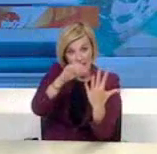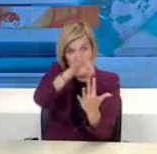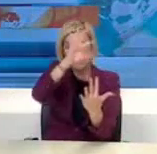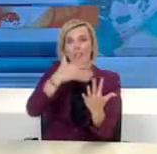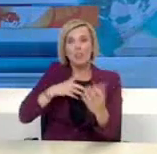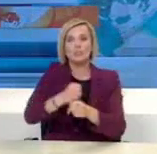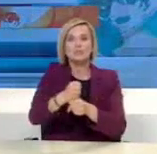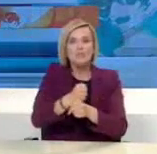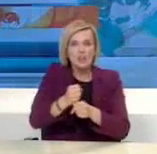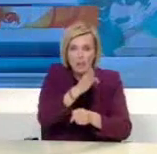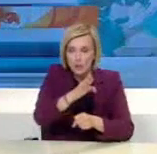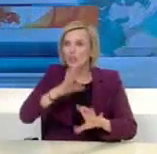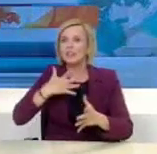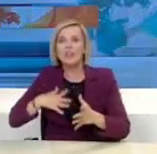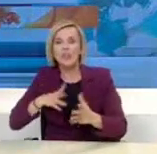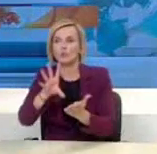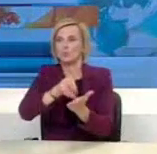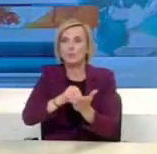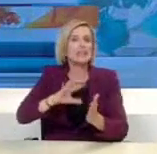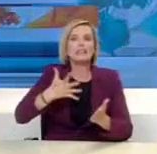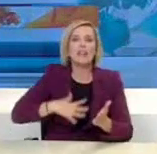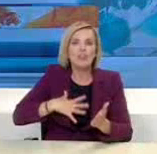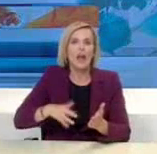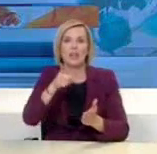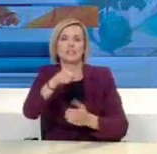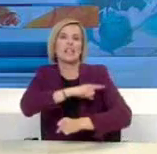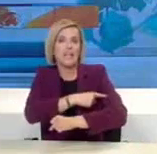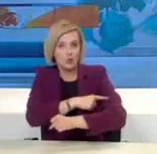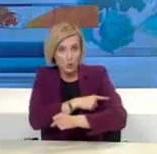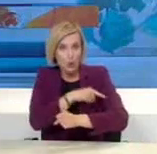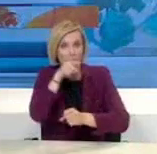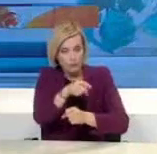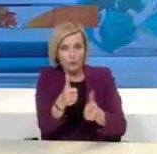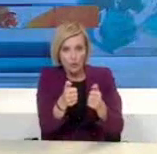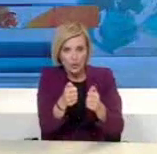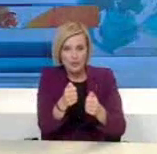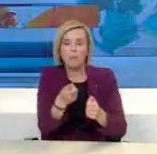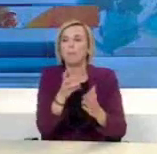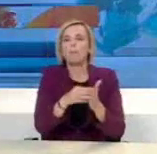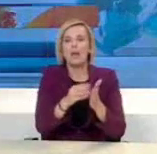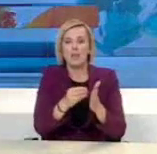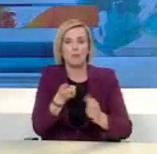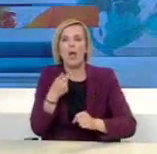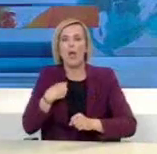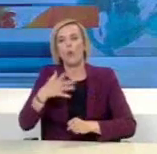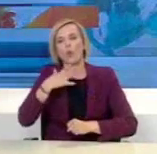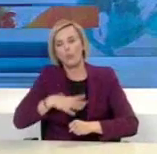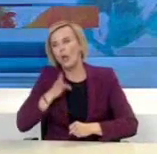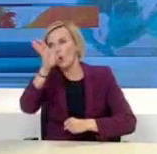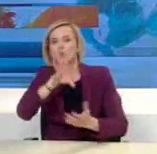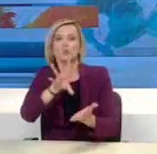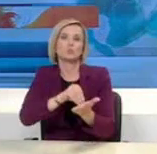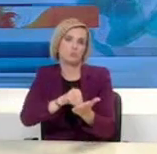και τη διεύθυνση κατοικίας του. Οι οδηγίες αυτές, όπως ανέφερα και πριν, είναι όλες στο site forma.gov.gr.